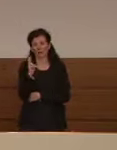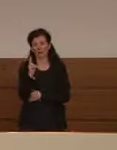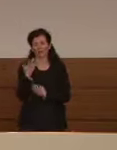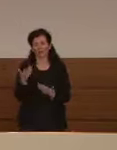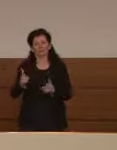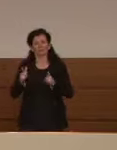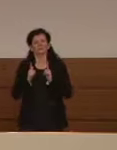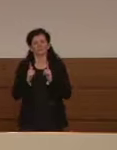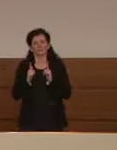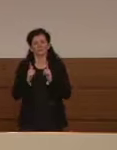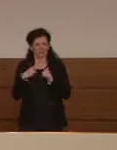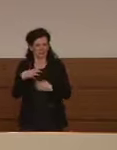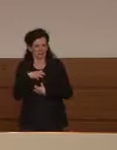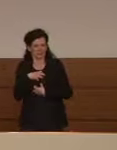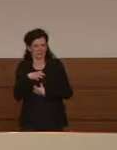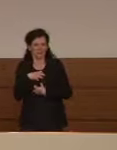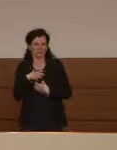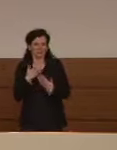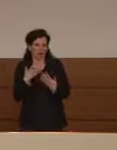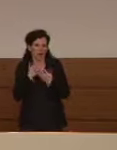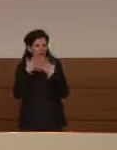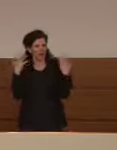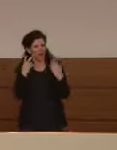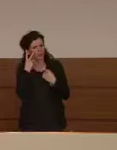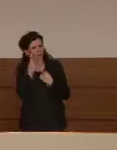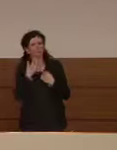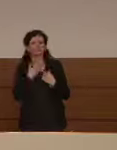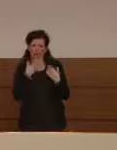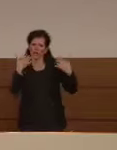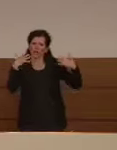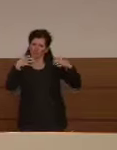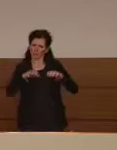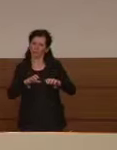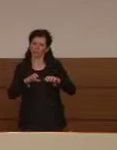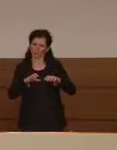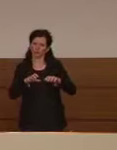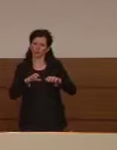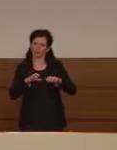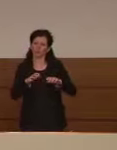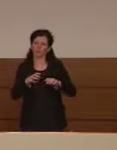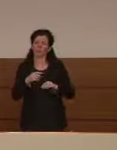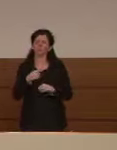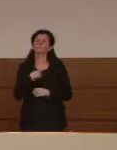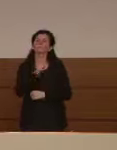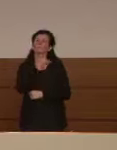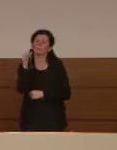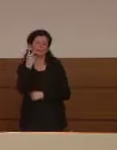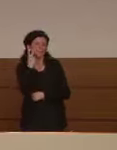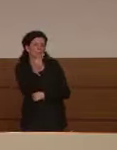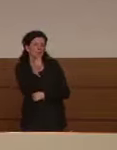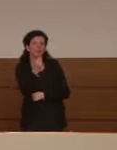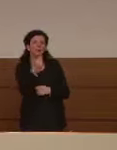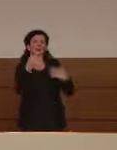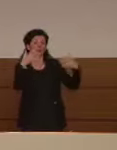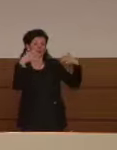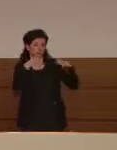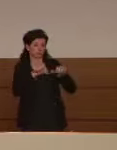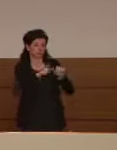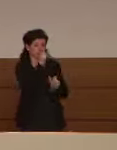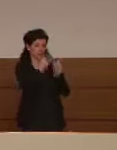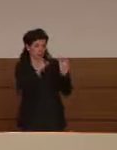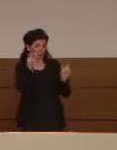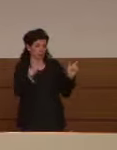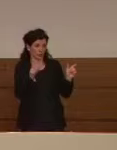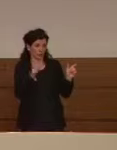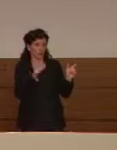diminuzione naturalmente io ripeto sarà l'ultimo prima vedremo diminuire magari i casi e dopo ancora